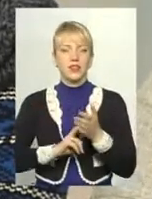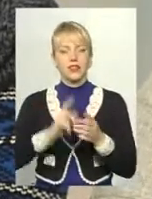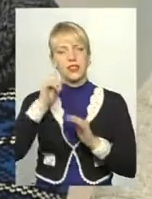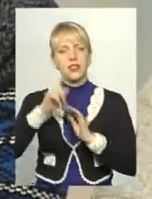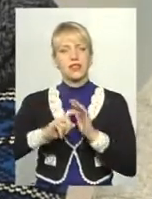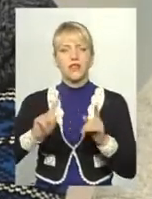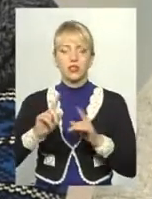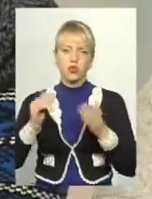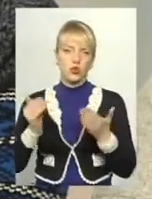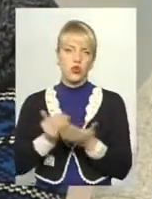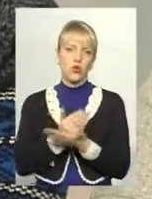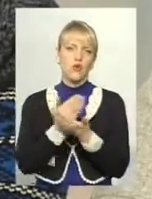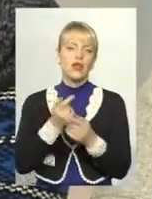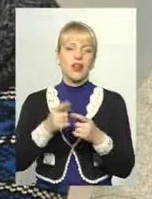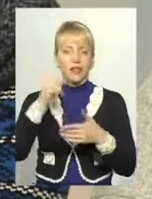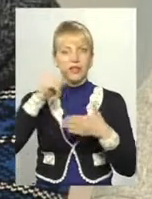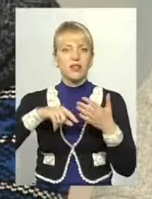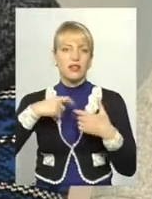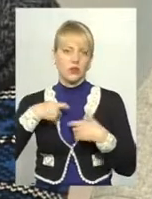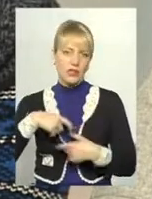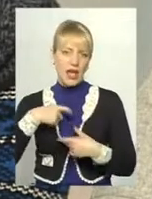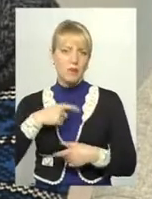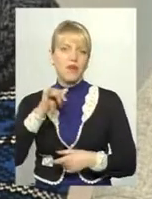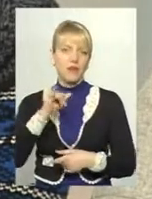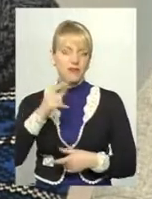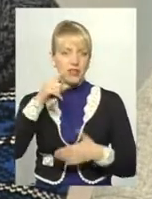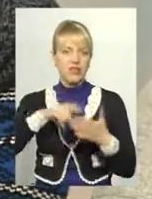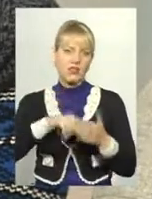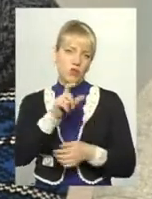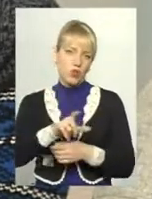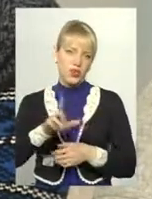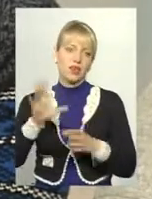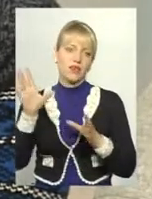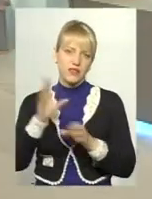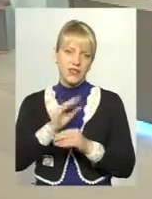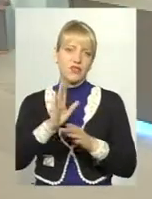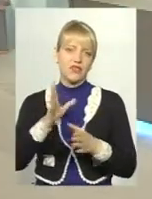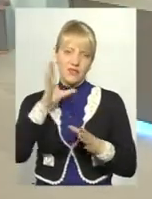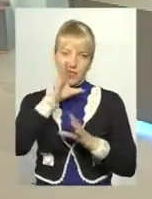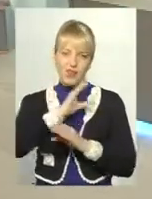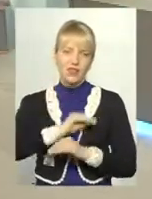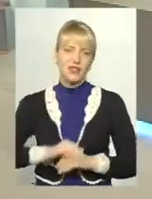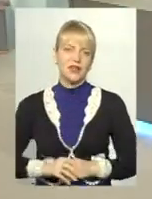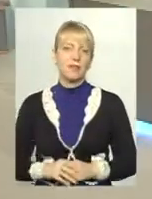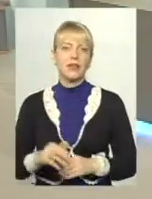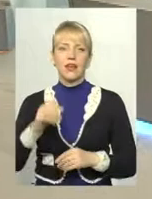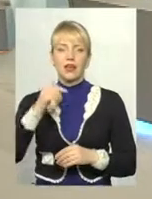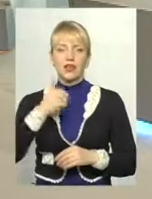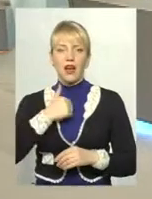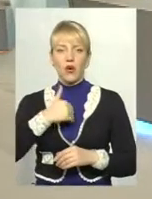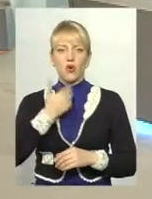дізнаватися щось нове. І вірте в себе, і вірте в людей, і все не здасться. А я хочу